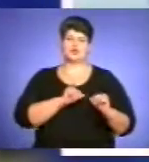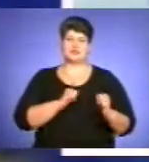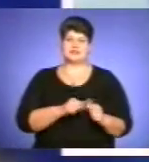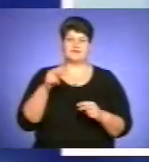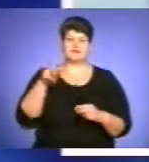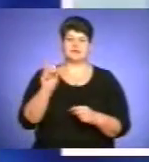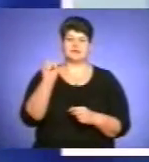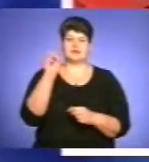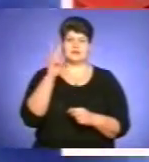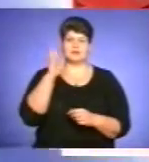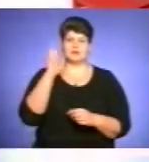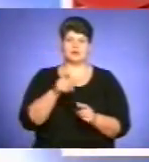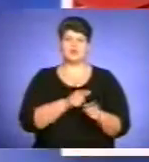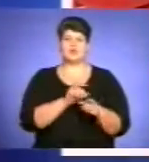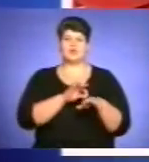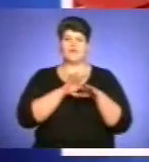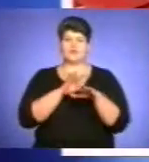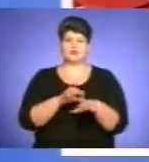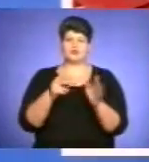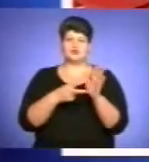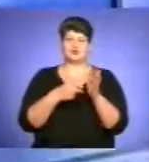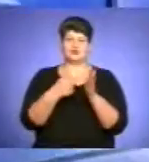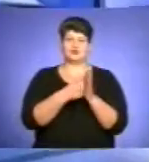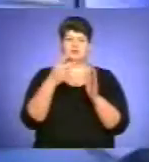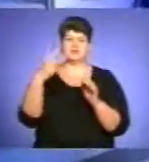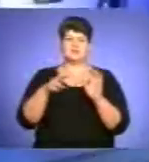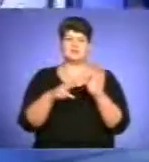проходитиме впродовж тижня сьомого по 28 квітня.